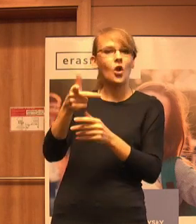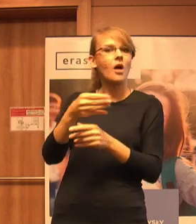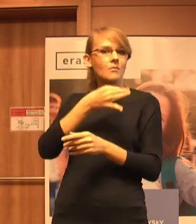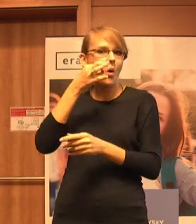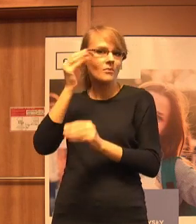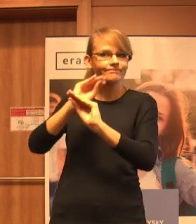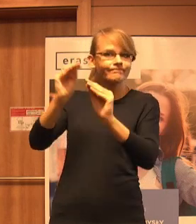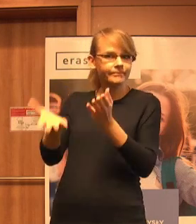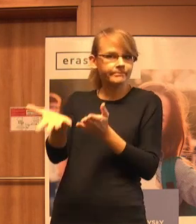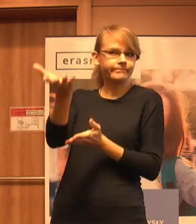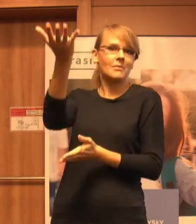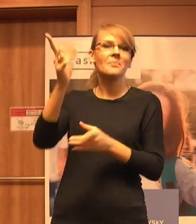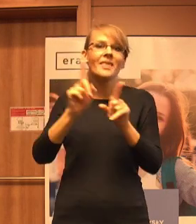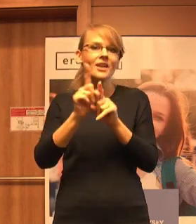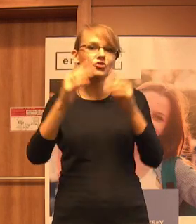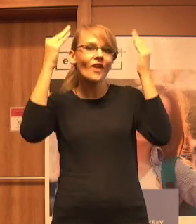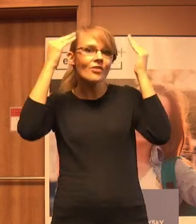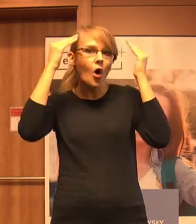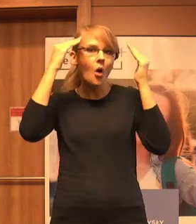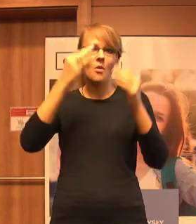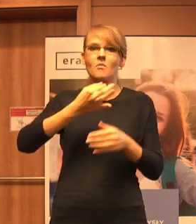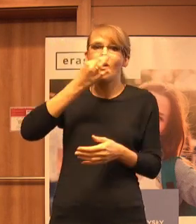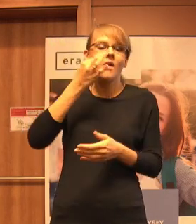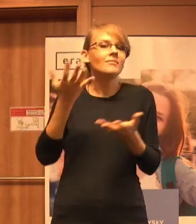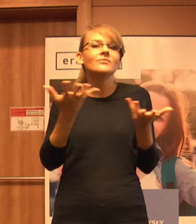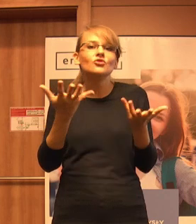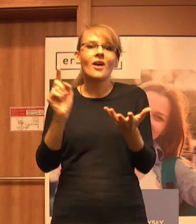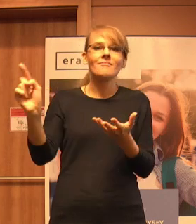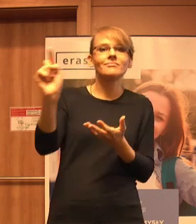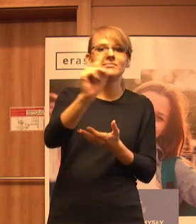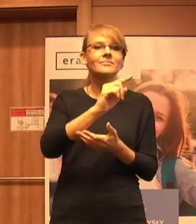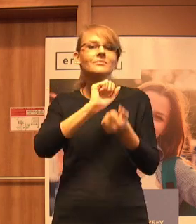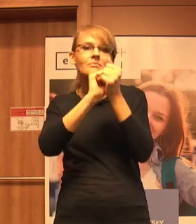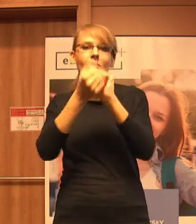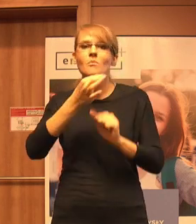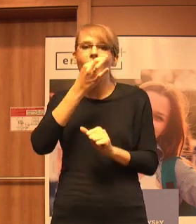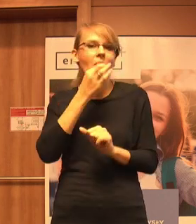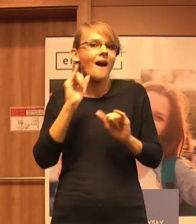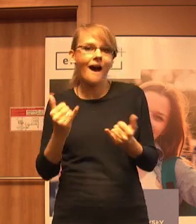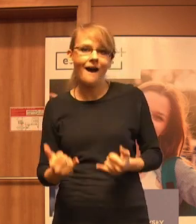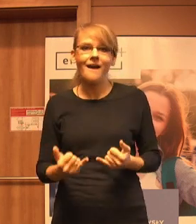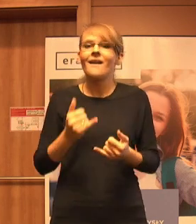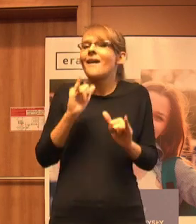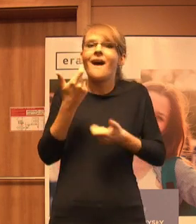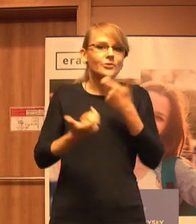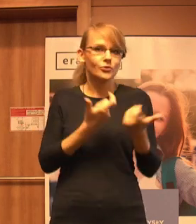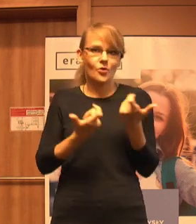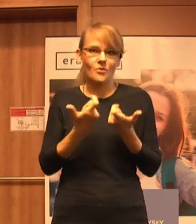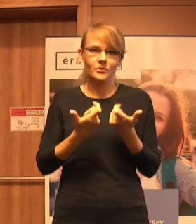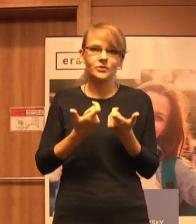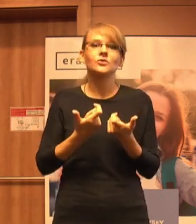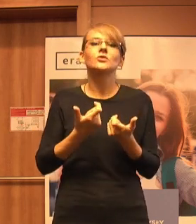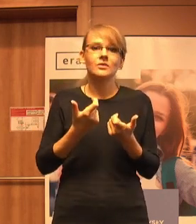może nawet świadomości na ten temat, które miejsca trzeba zmienić, poprawiać i w jaki sposób to zrobić, żeby